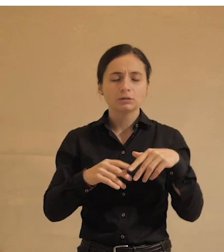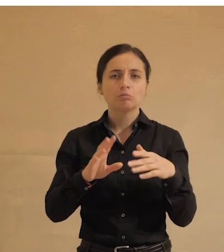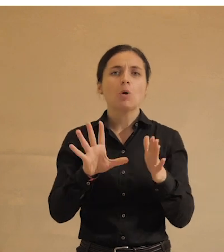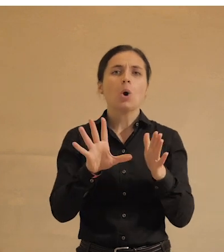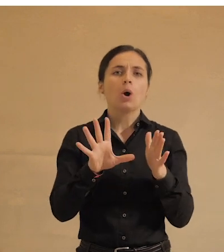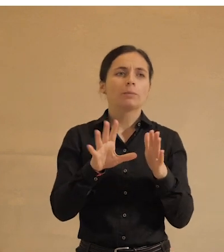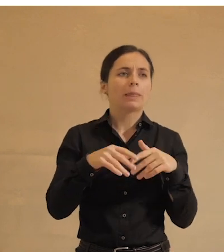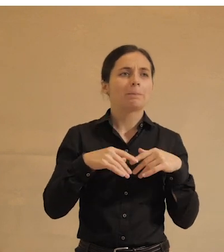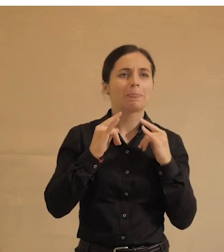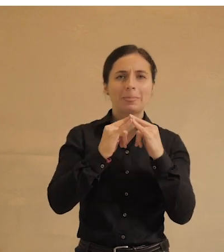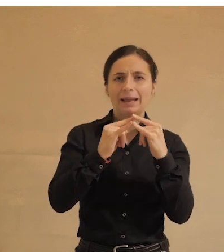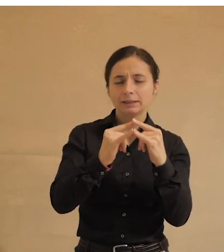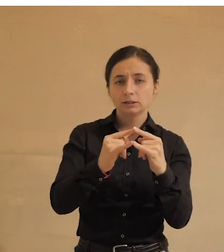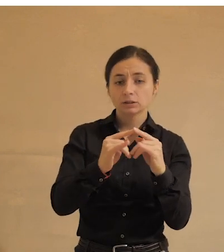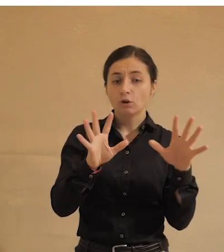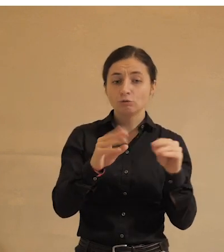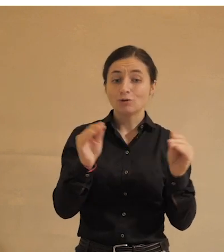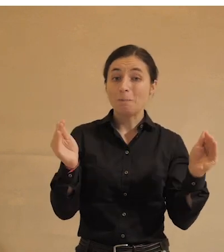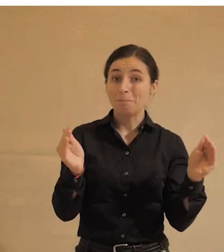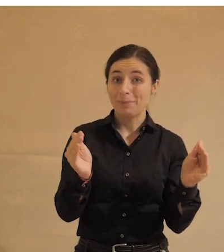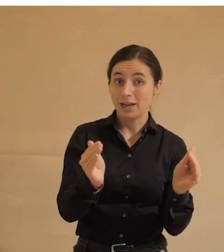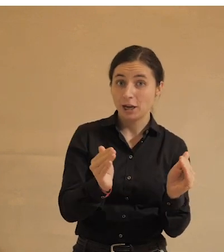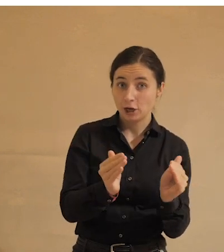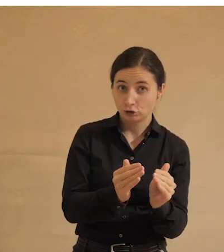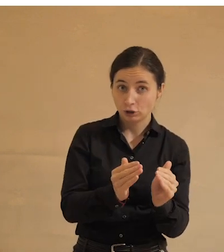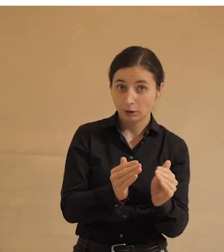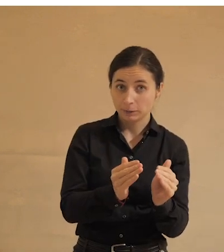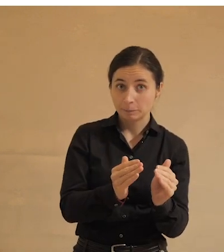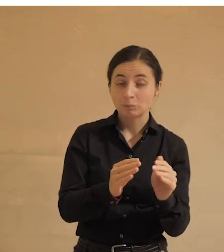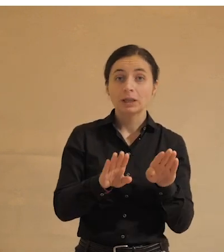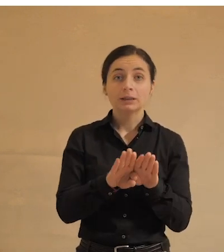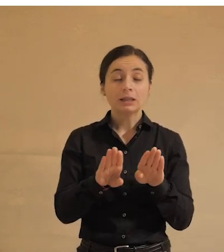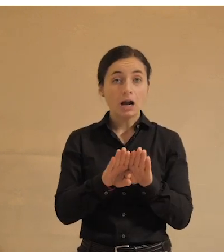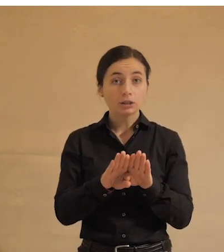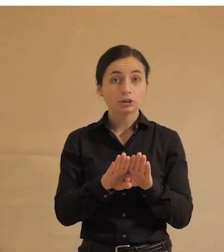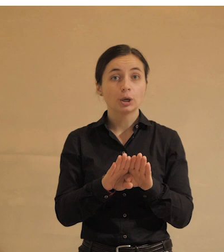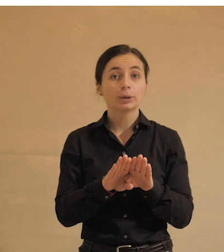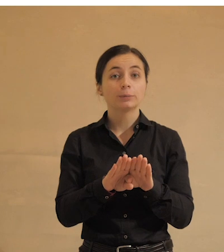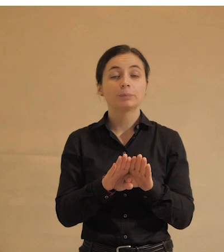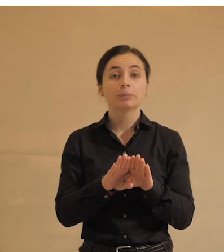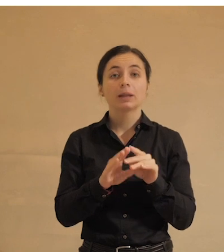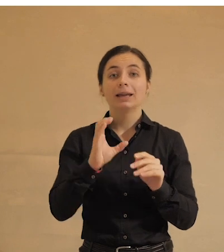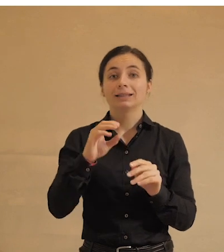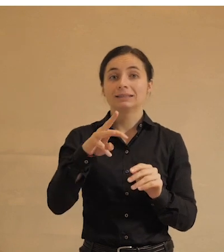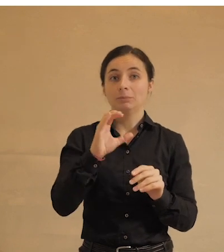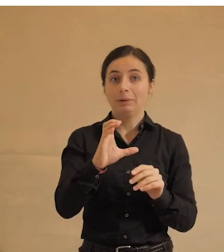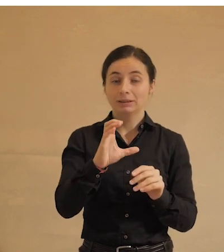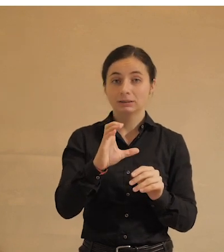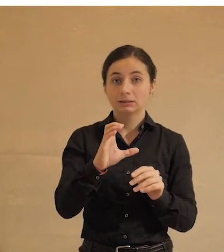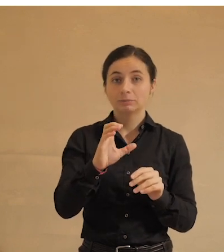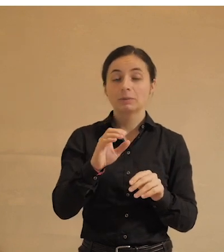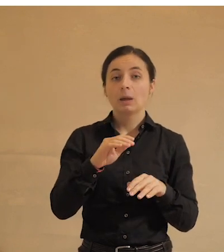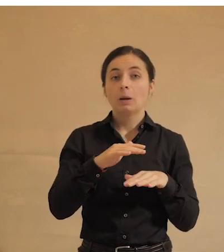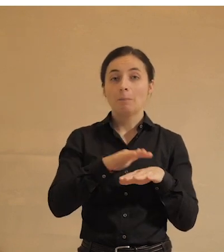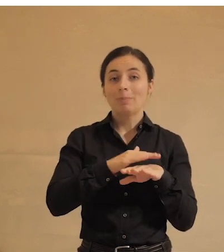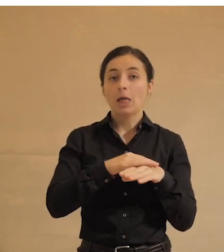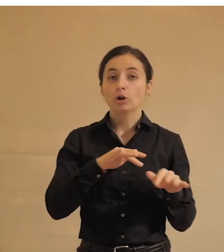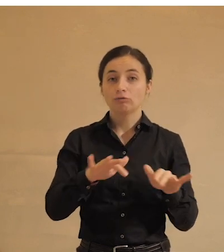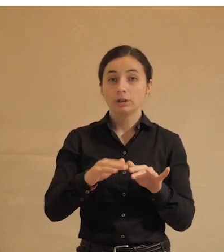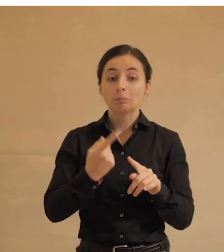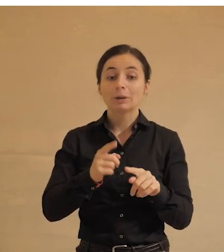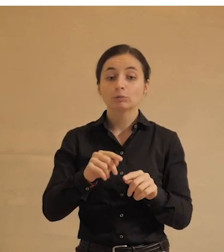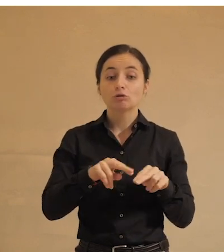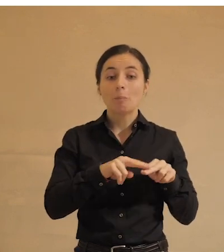электричкам. Всего этого становится меньше, меньше становится также и смс-ок благотворительных, потому что